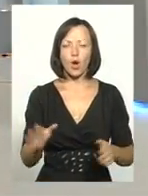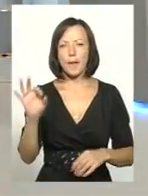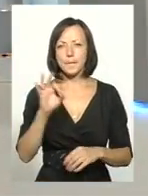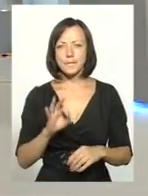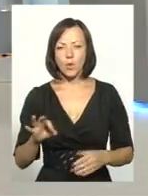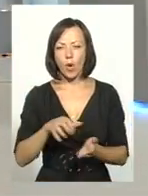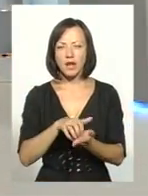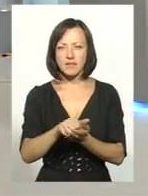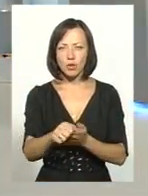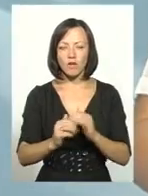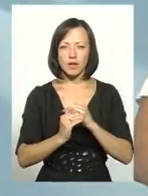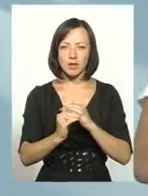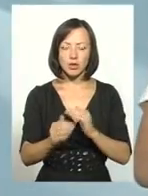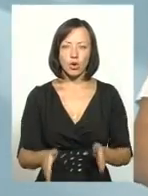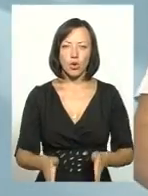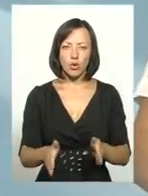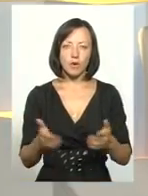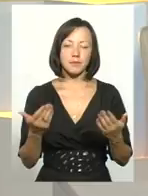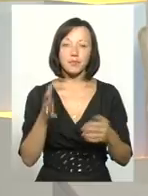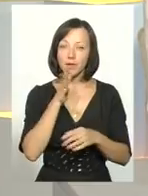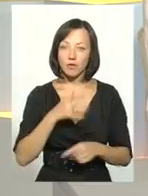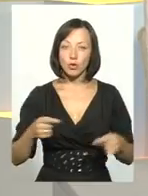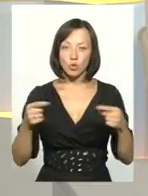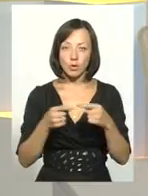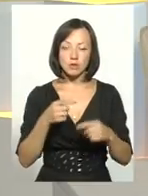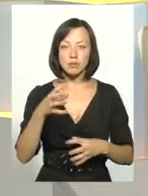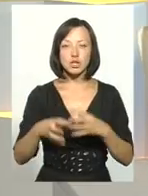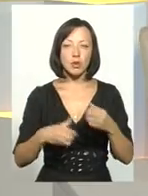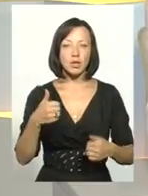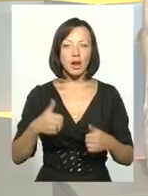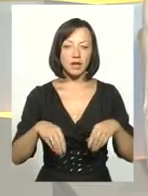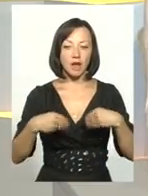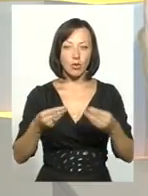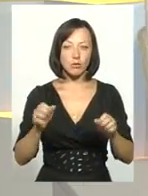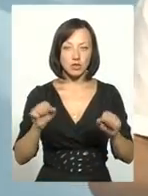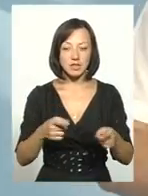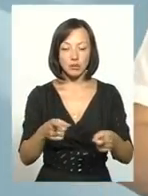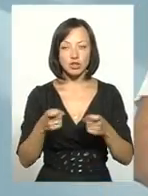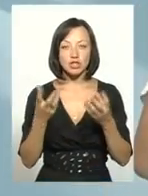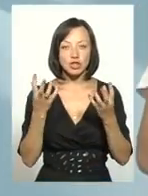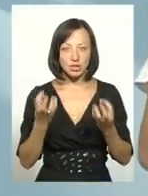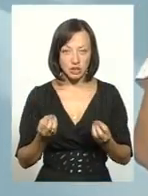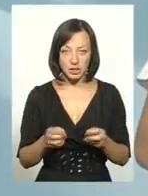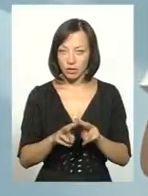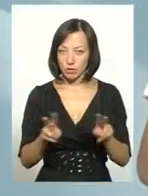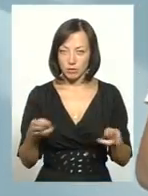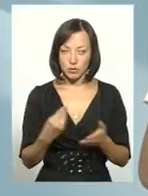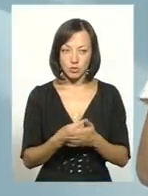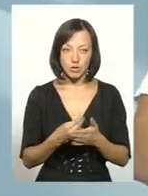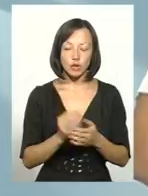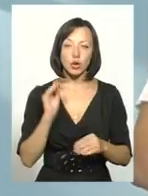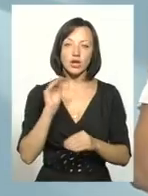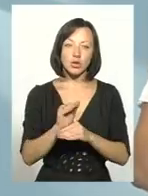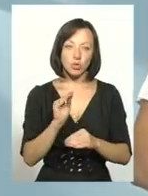про асфальтовані дороги, про нові фапи... Водночас міжнародні гранти дають можливість залучити ще щонайменше таку саму суму. Ще